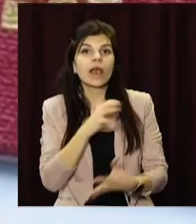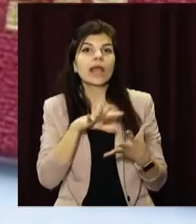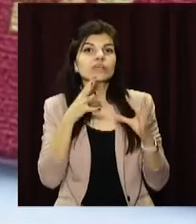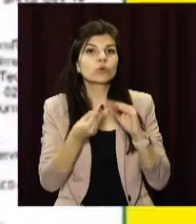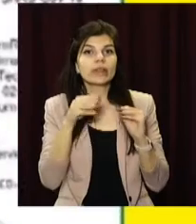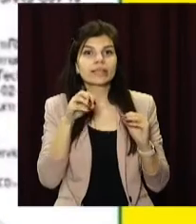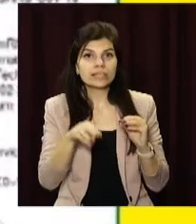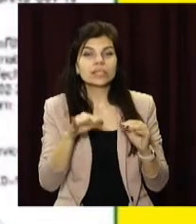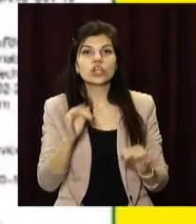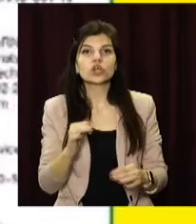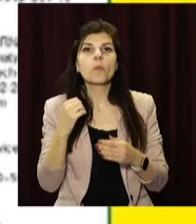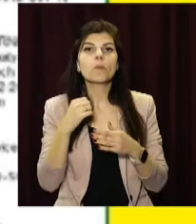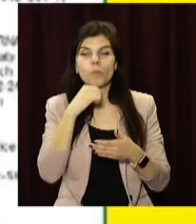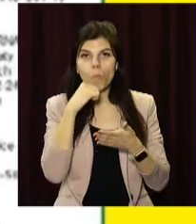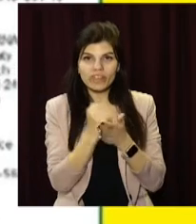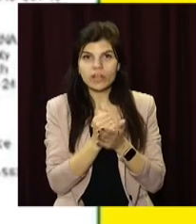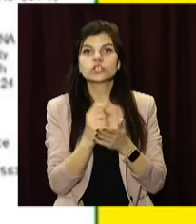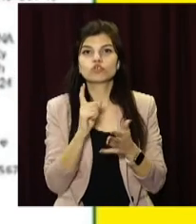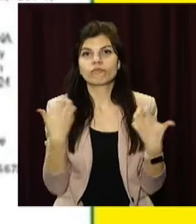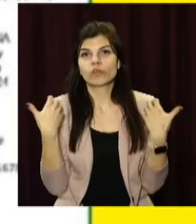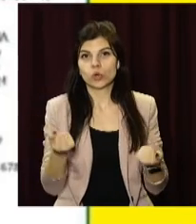результат тесту і підтвердження одужання.